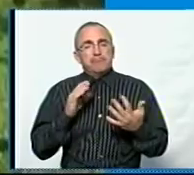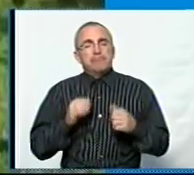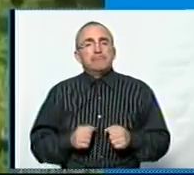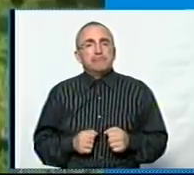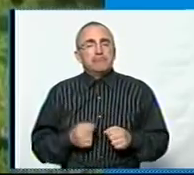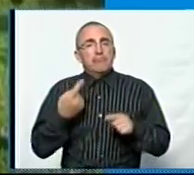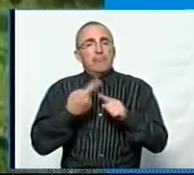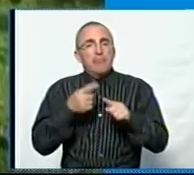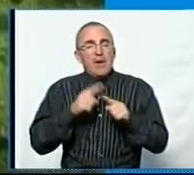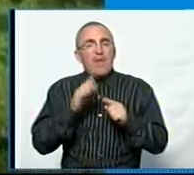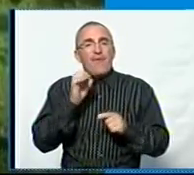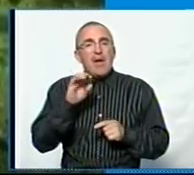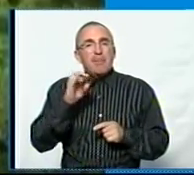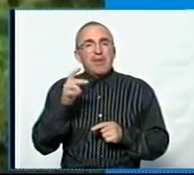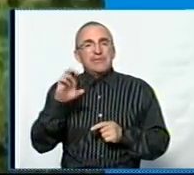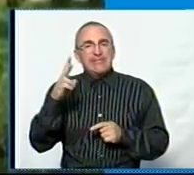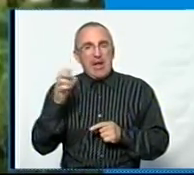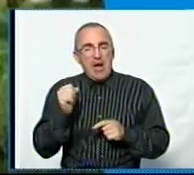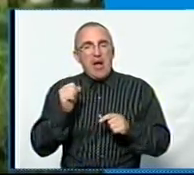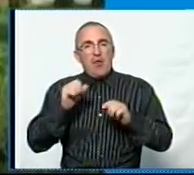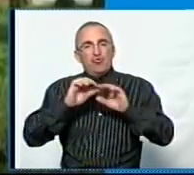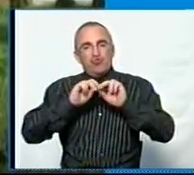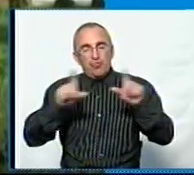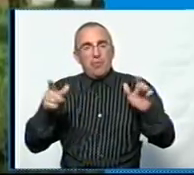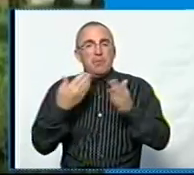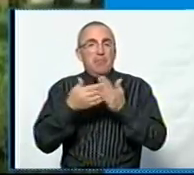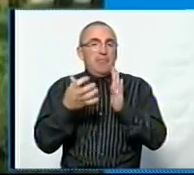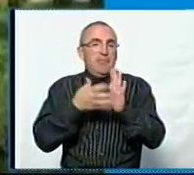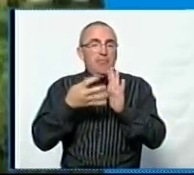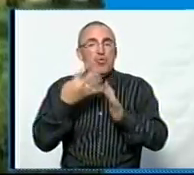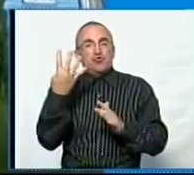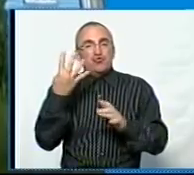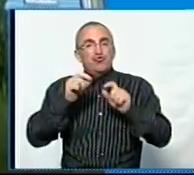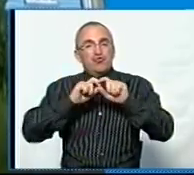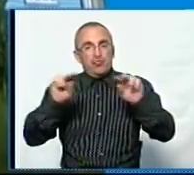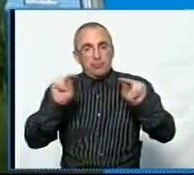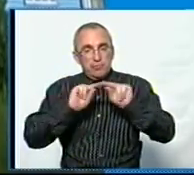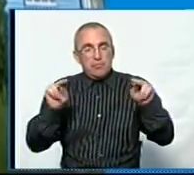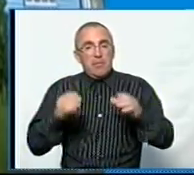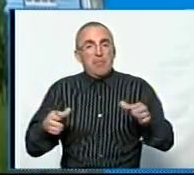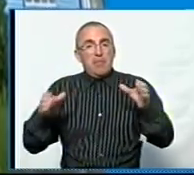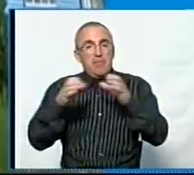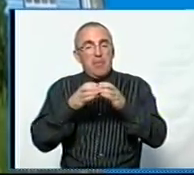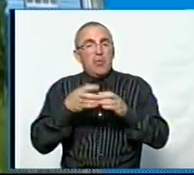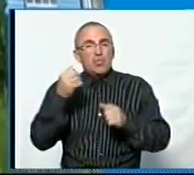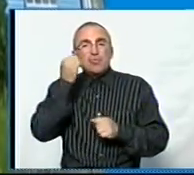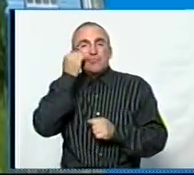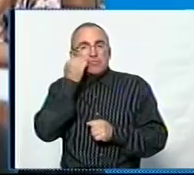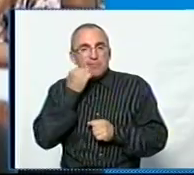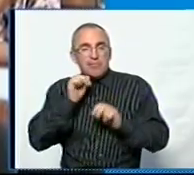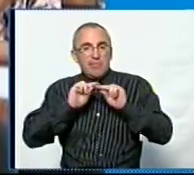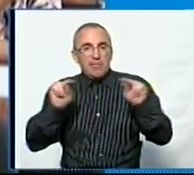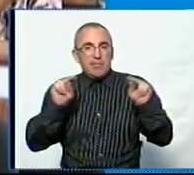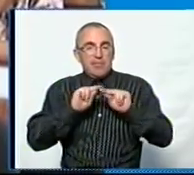Це Вербівська загальноосвітня школа. Тут бракує чотирьох вчителів-предметників. Педагогічний колектив старіше, каже директорка